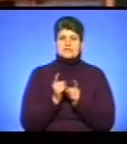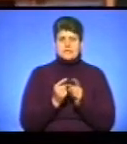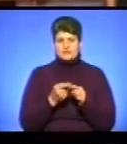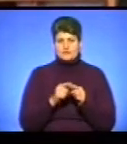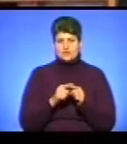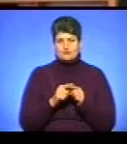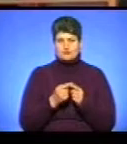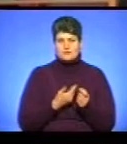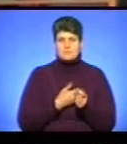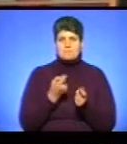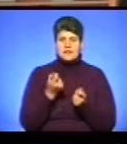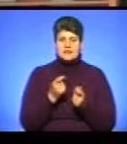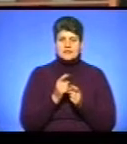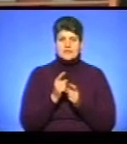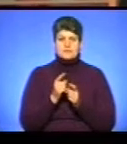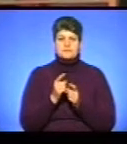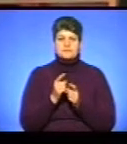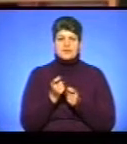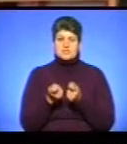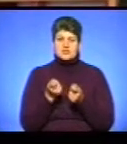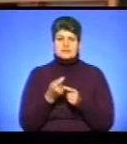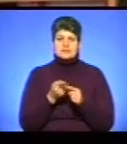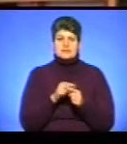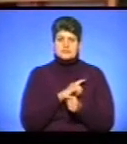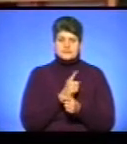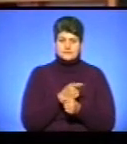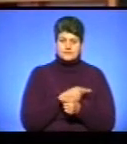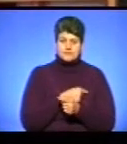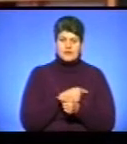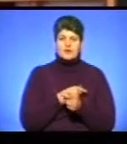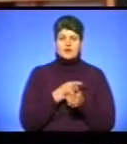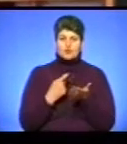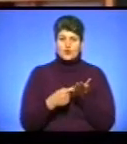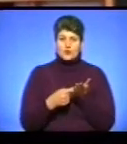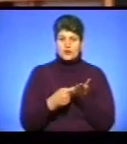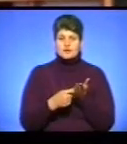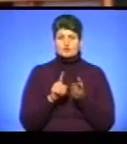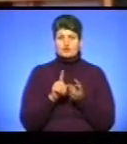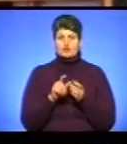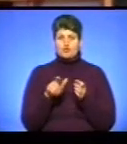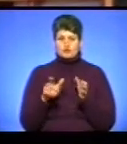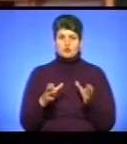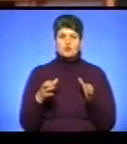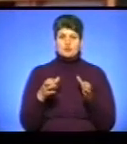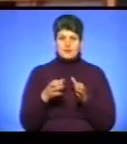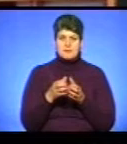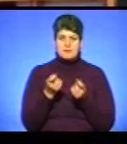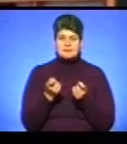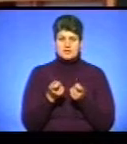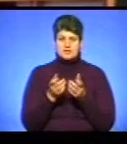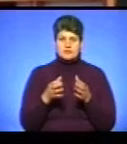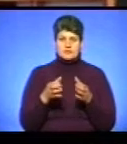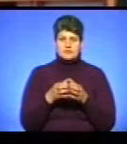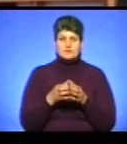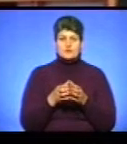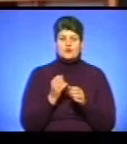розповідь так і називається – «Маленькі піщинки сила». І доказуємо, що якщо ці люди об'єднуються, маленькі піщинки стають